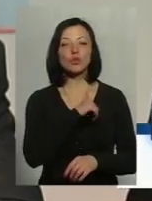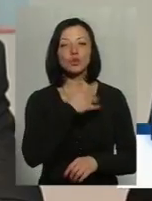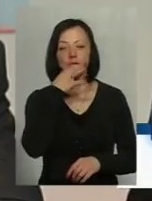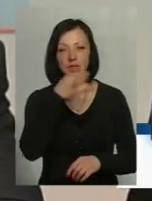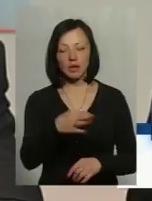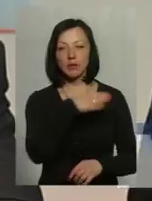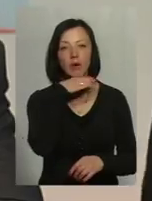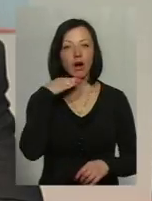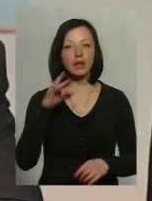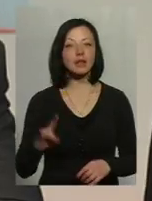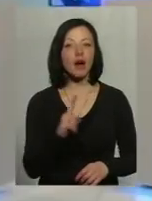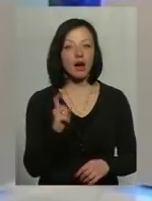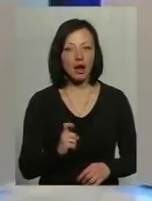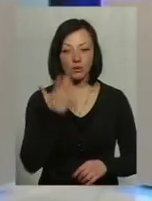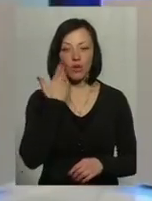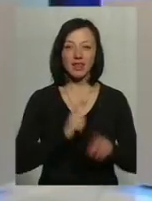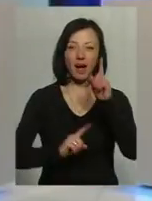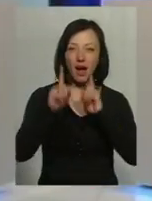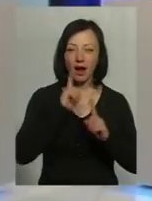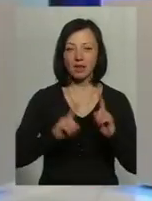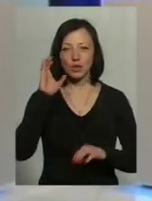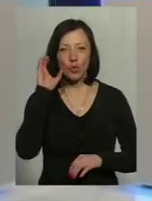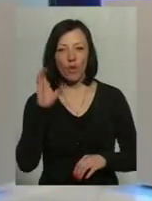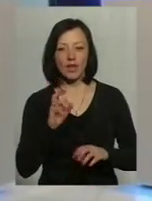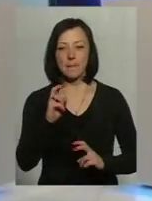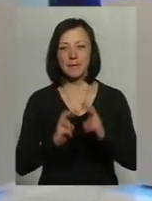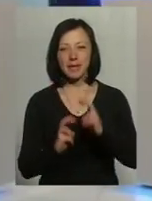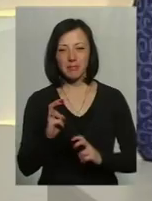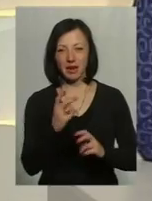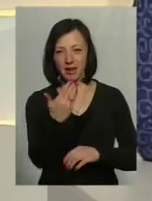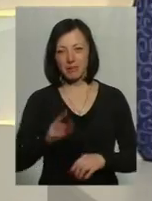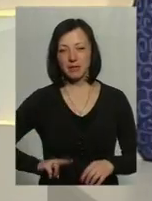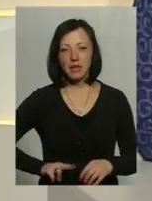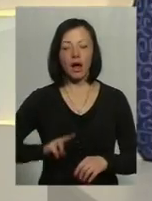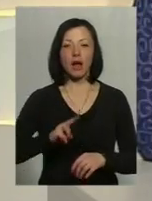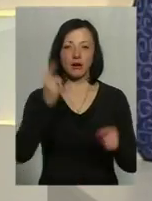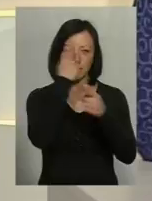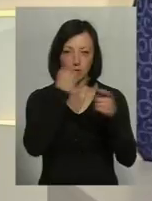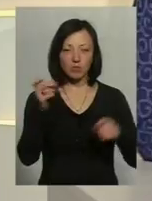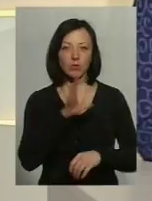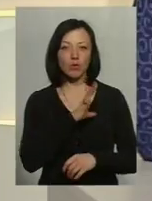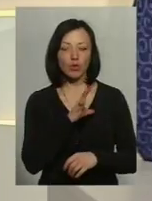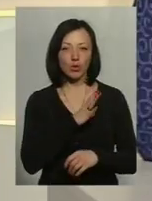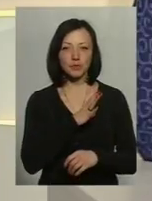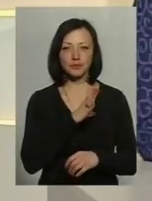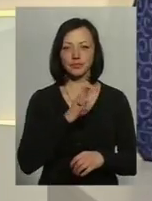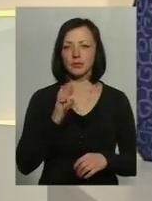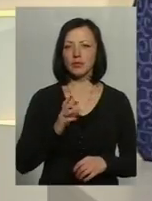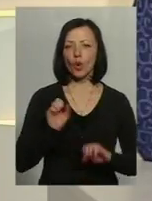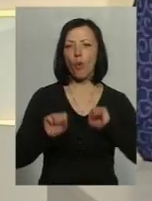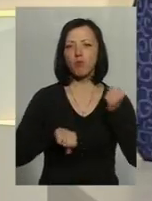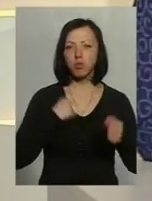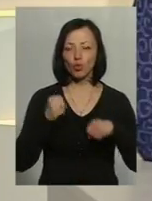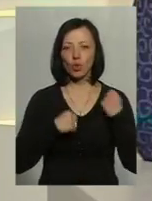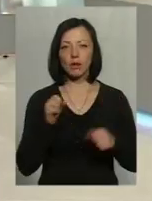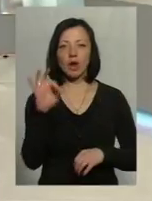неодноразово вже під час наради, під час заслуховування підприємств і так далі, звучало певне обурення, таке